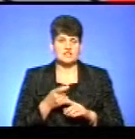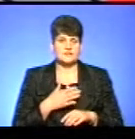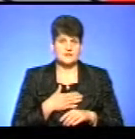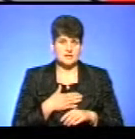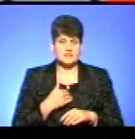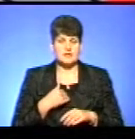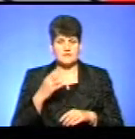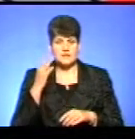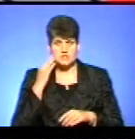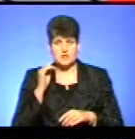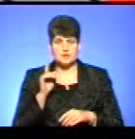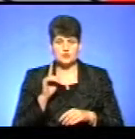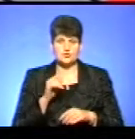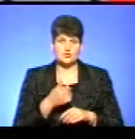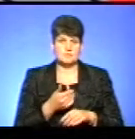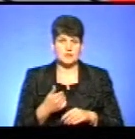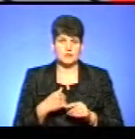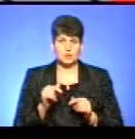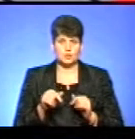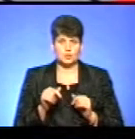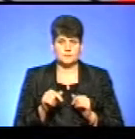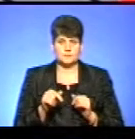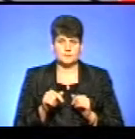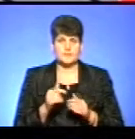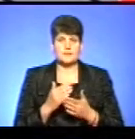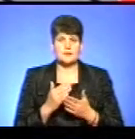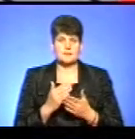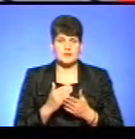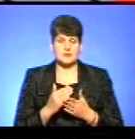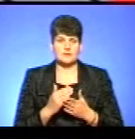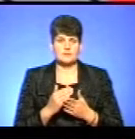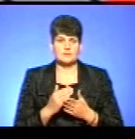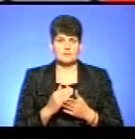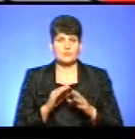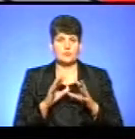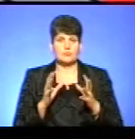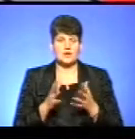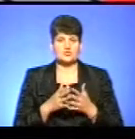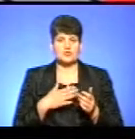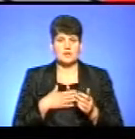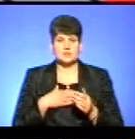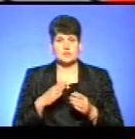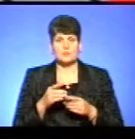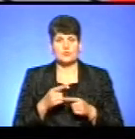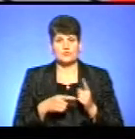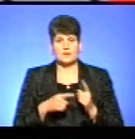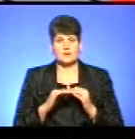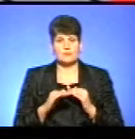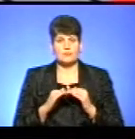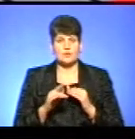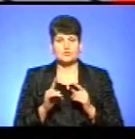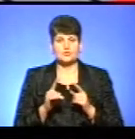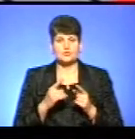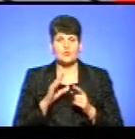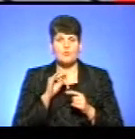я вважаю, що ми тут маємо, знову ж таки, м'яч на нашій половині поля, але щодо